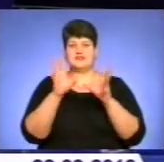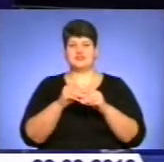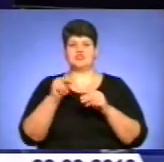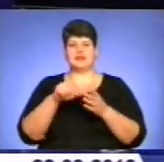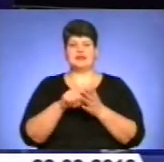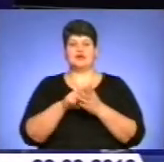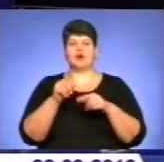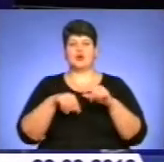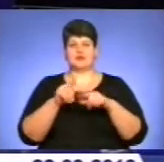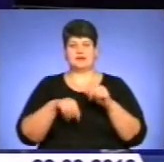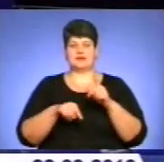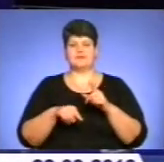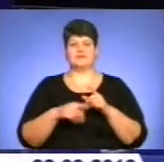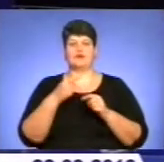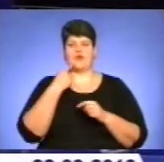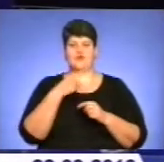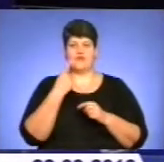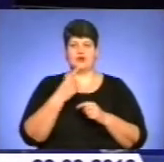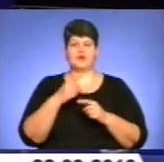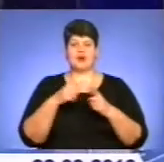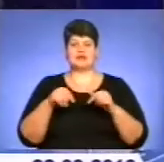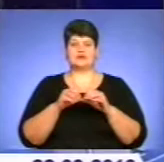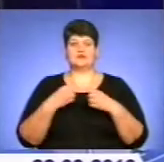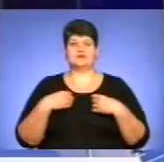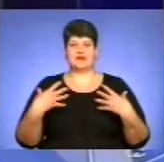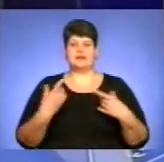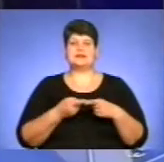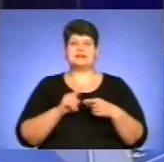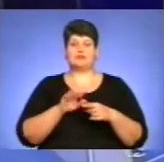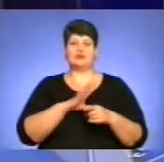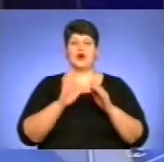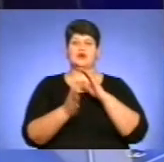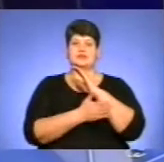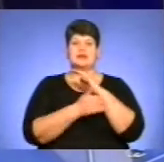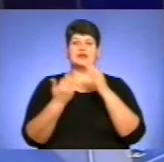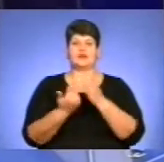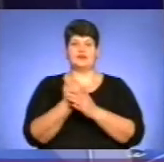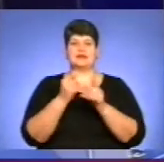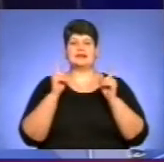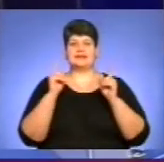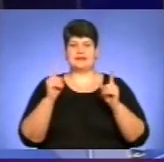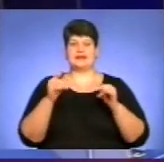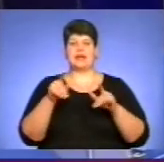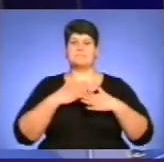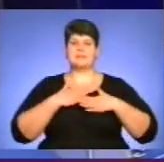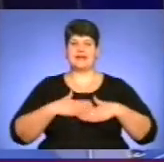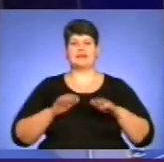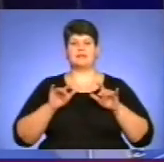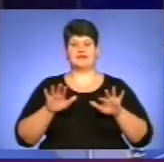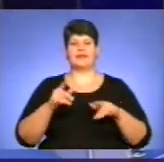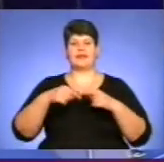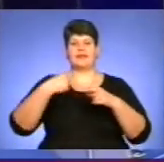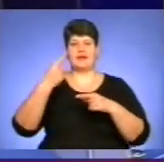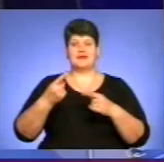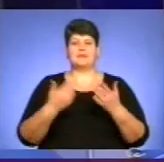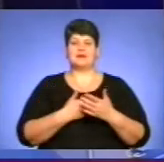вчитель вищої категорії Ольга Мокра. На сьогодні це була остання новина. Тільки таких приємних подій надалі бажає